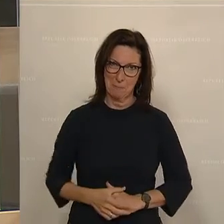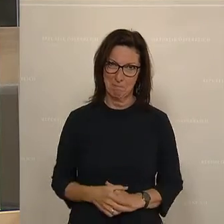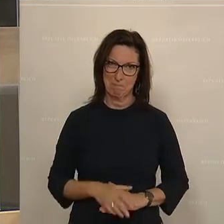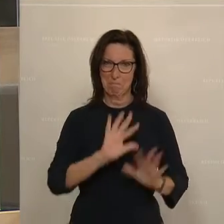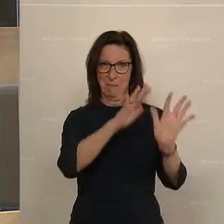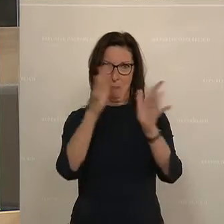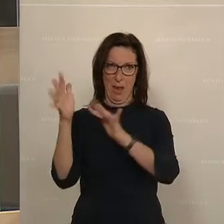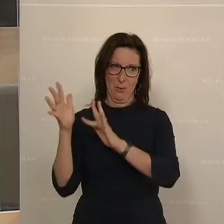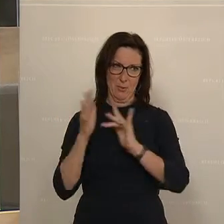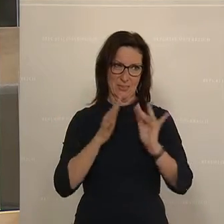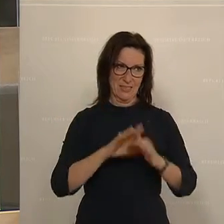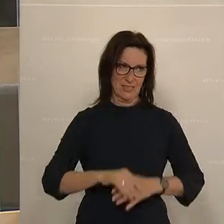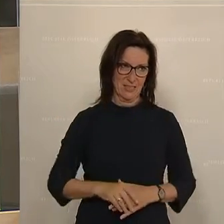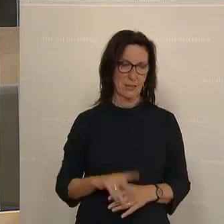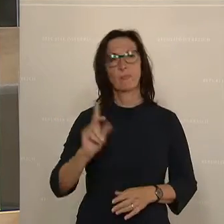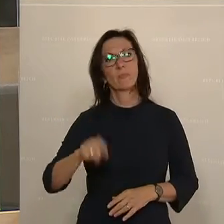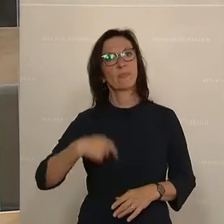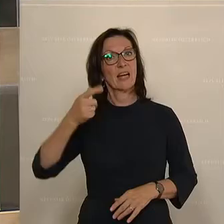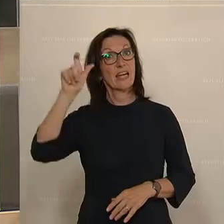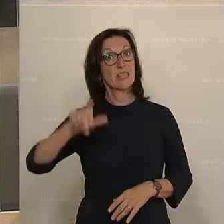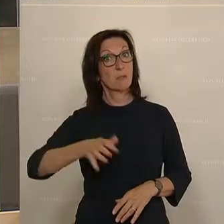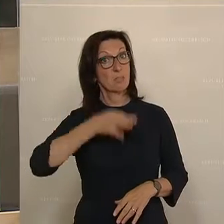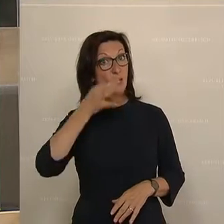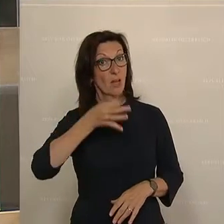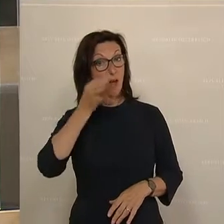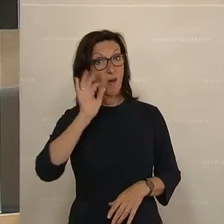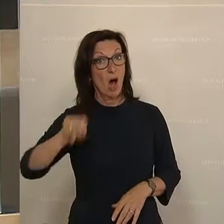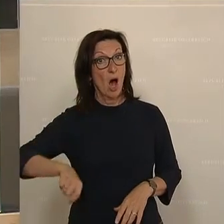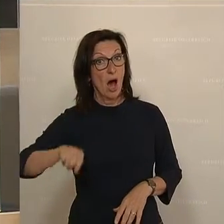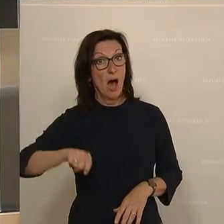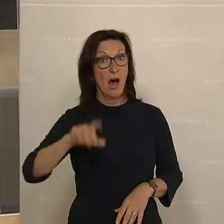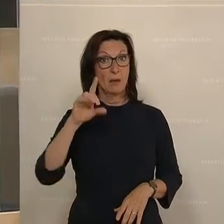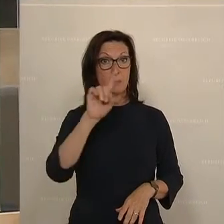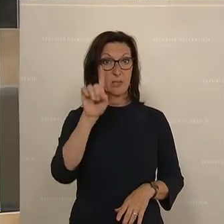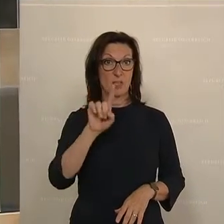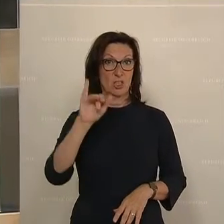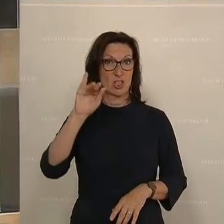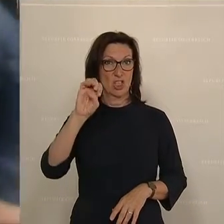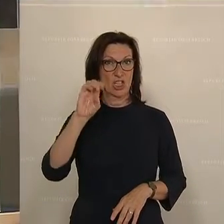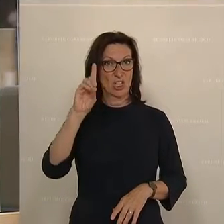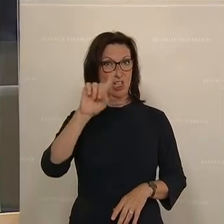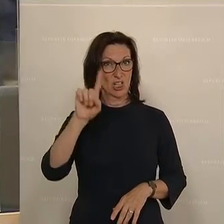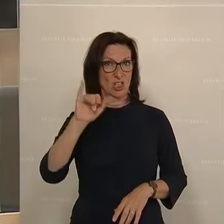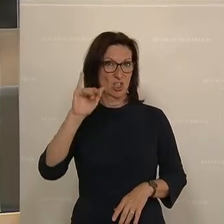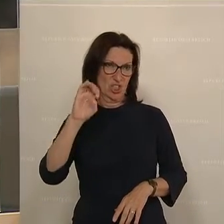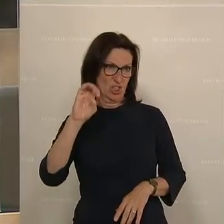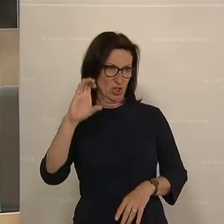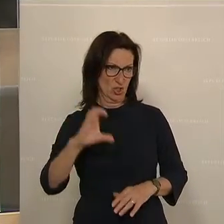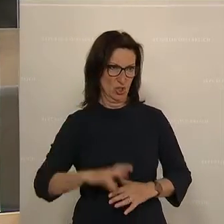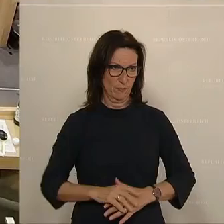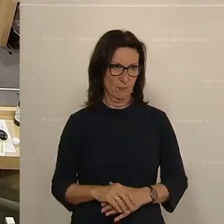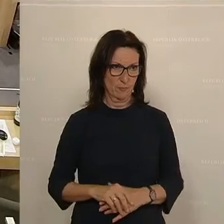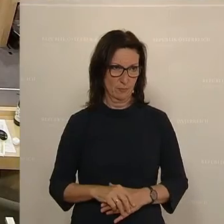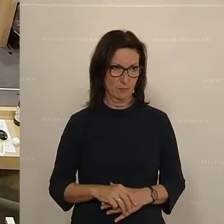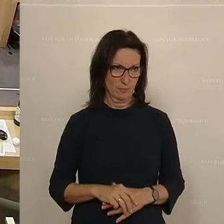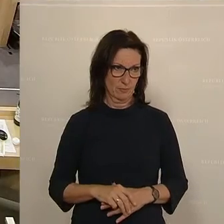So, Werner Sachsinger von der ÖVP ist Arzt aus Oberösterreich. Das Kunstherz zum Beispiel, das kenne eine Größe,